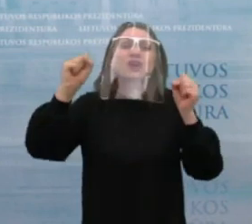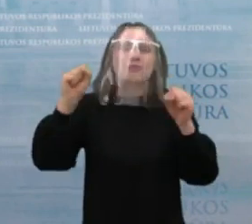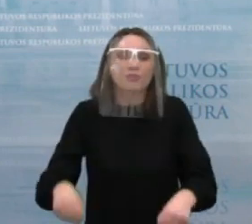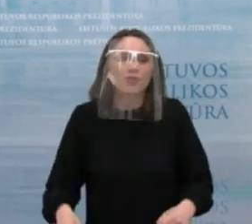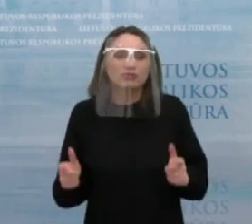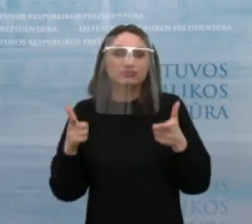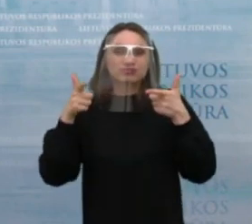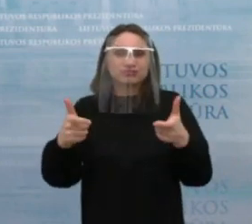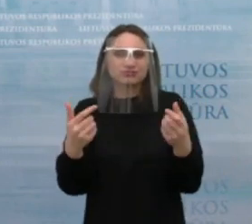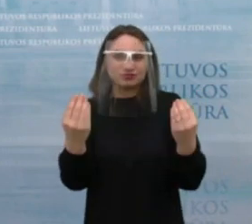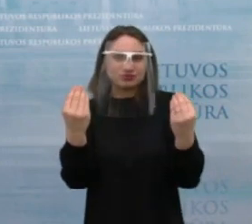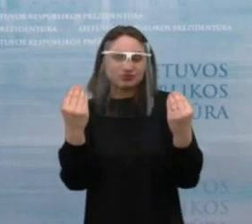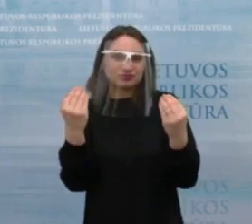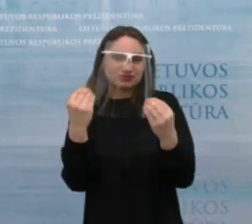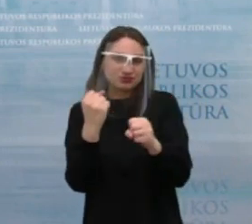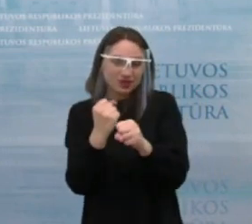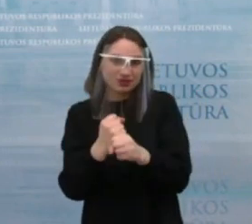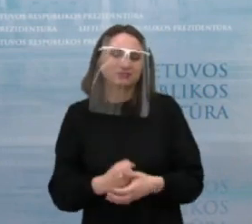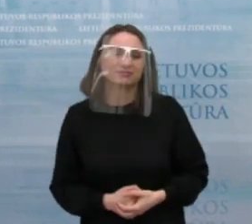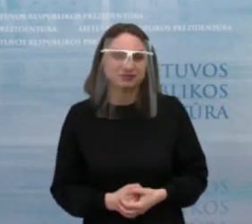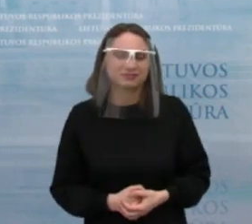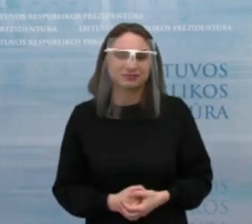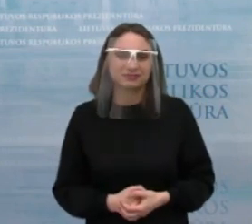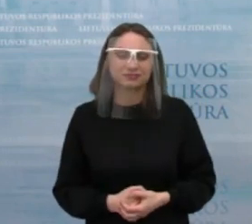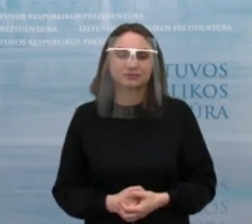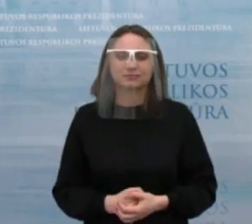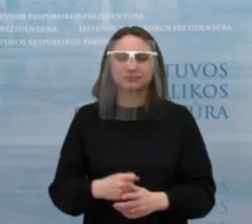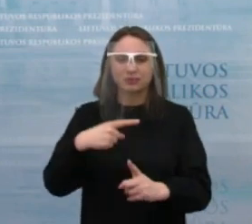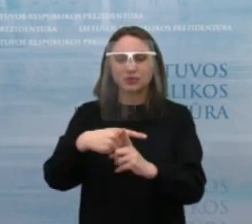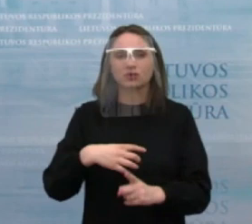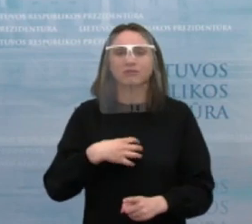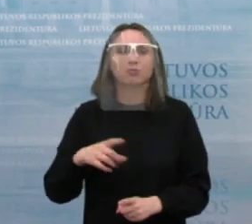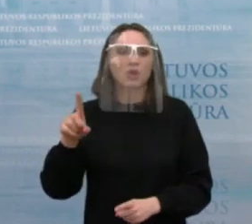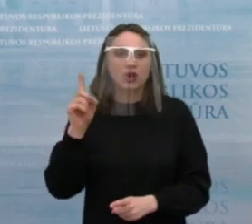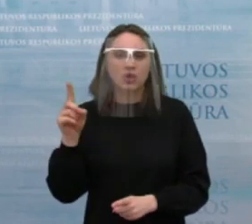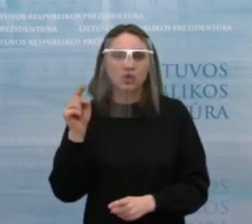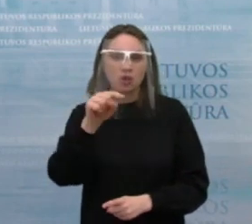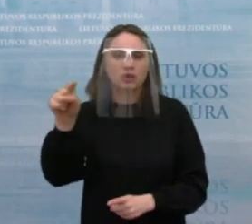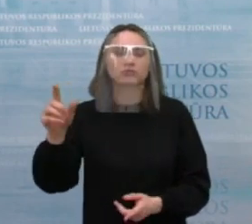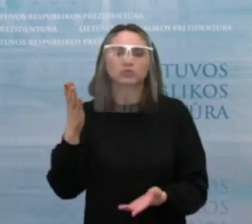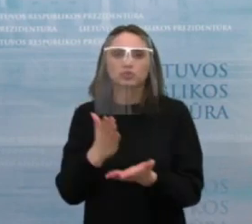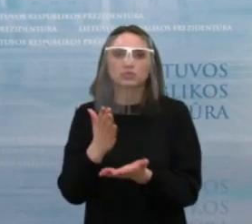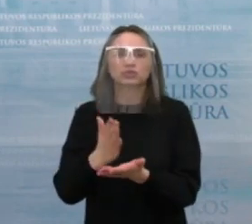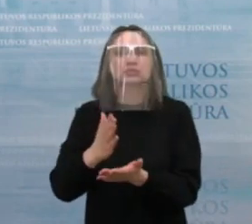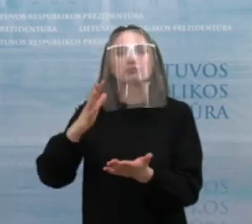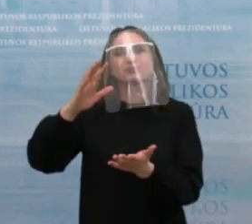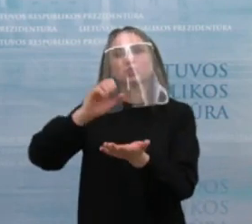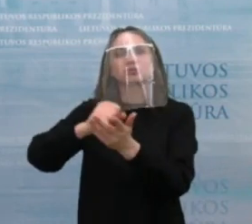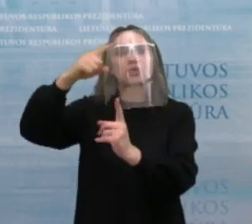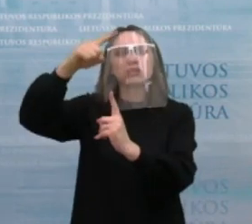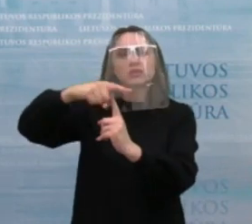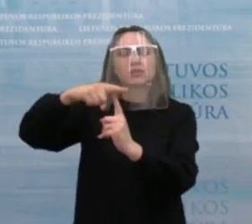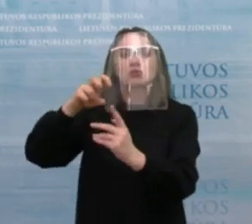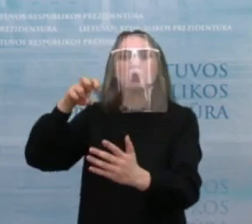būti suaktyvinta labiausiai. Ir čia turbūt reikia taip pat turėti omenyje, kad nemažai jaunimo mes turime užimtumo tarnyboje registruoto, todėl, kad